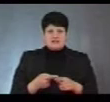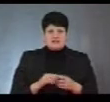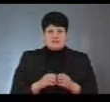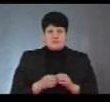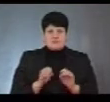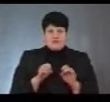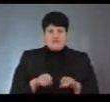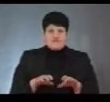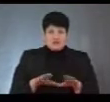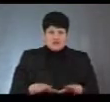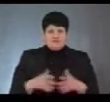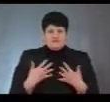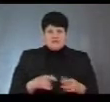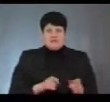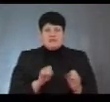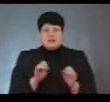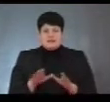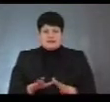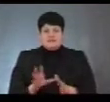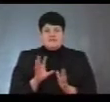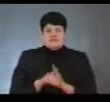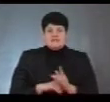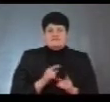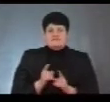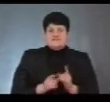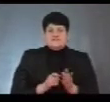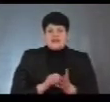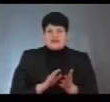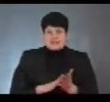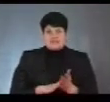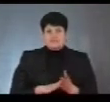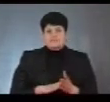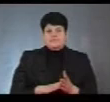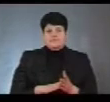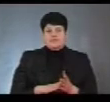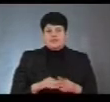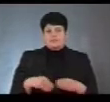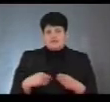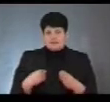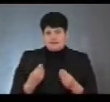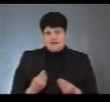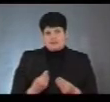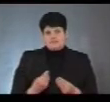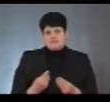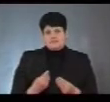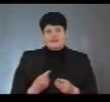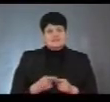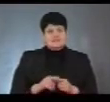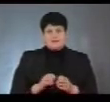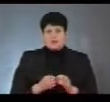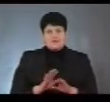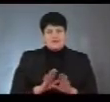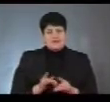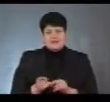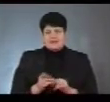передали, вони внесли це в реєстр, і, відповідно, вони цих людей знайшли і передали реєстрам виборця. Це проблема не тернопільська,